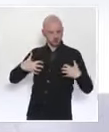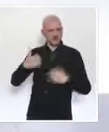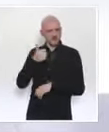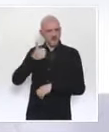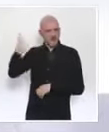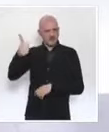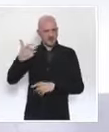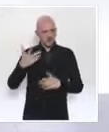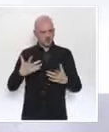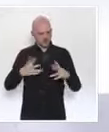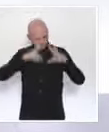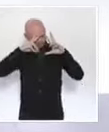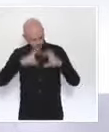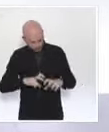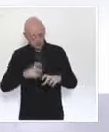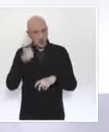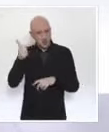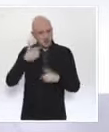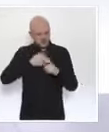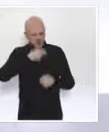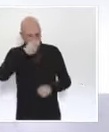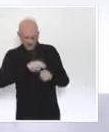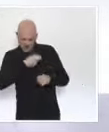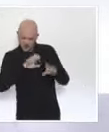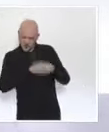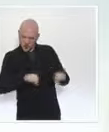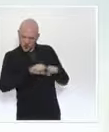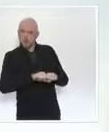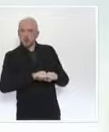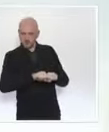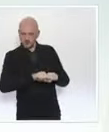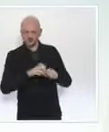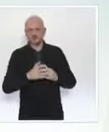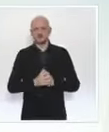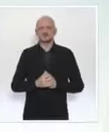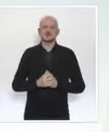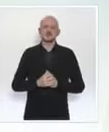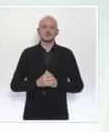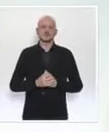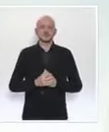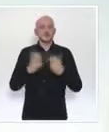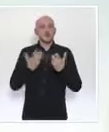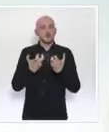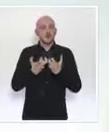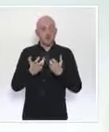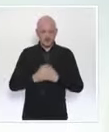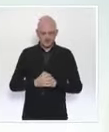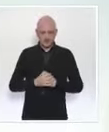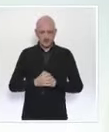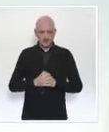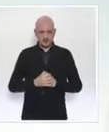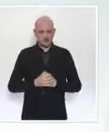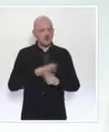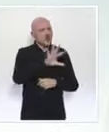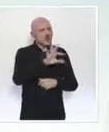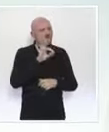en charge de l'évaluation des produits de santé. Autre exemple, le choix des personnes qui devront être vaccinées